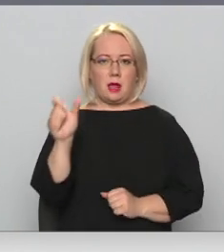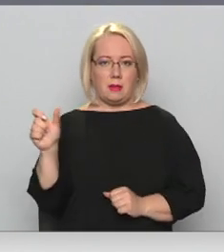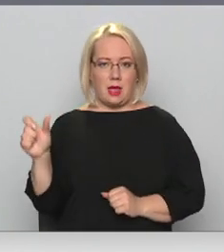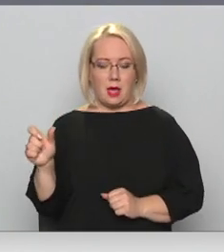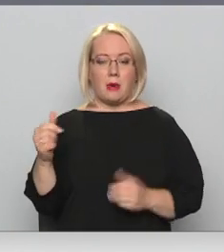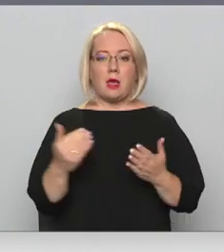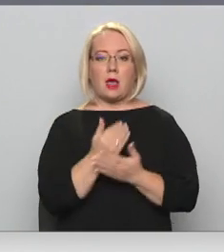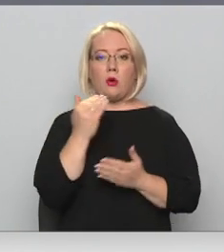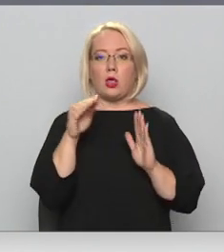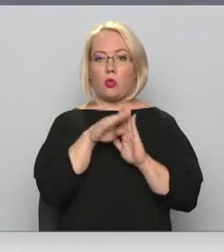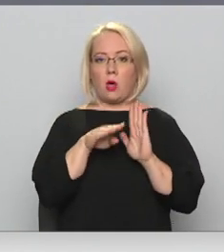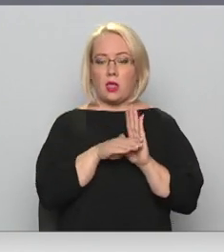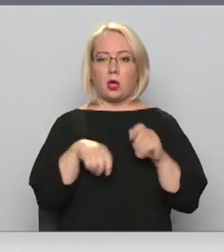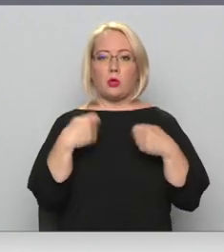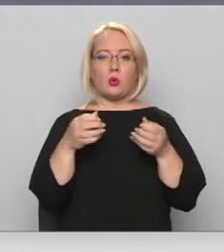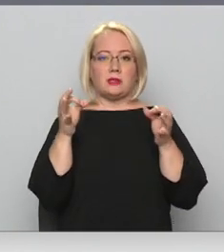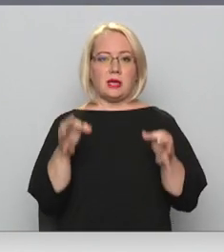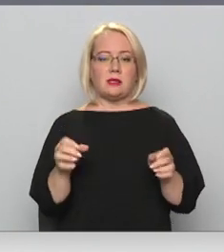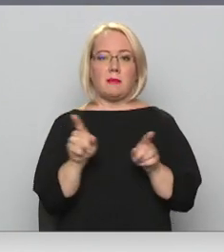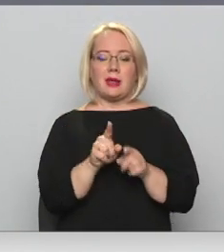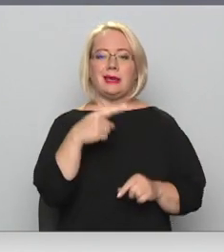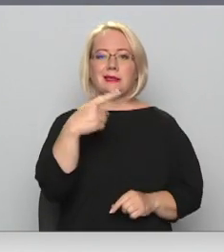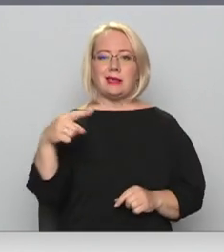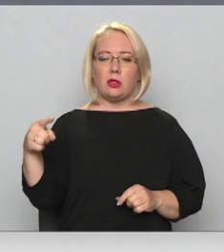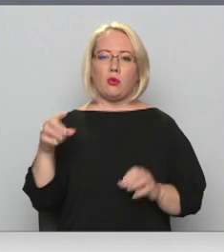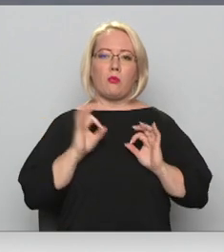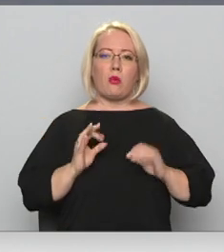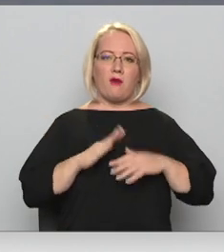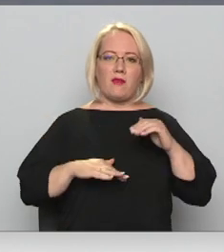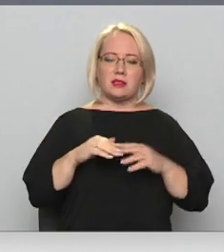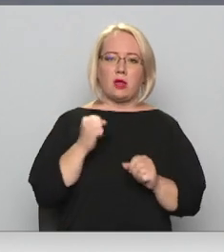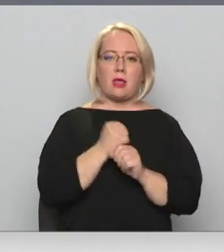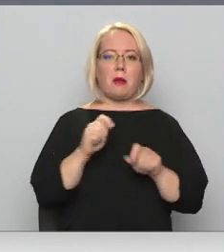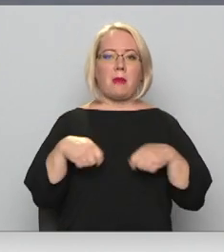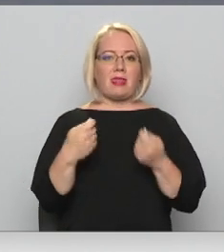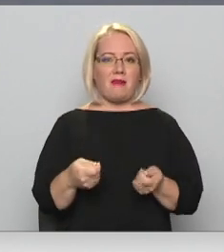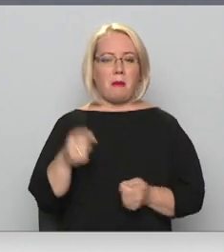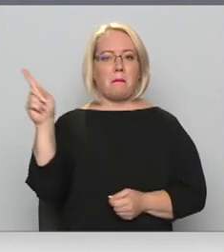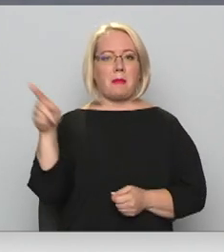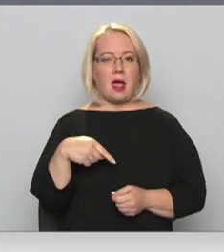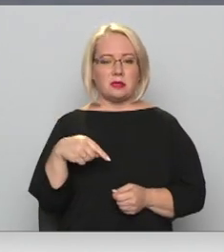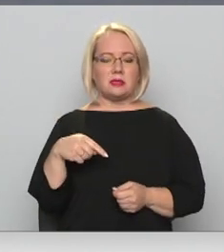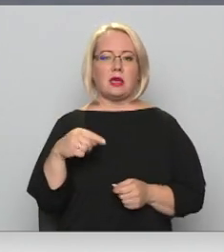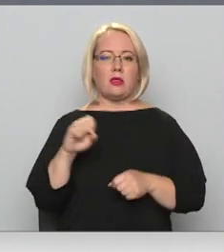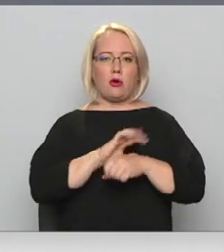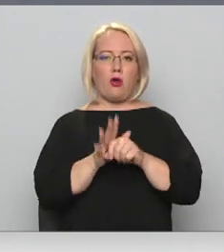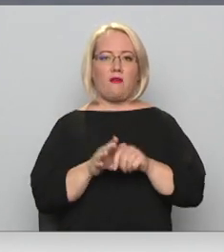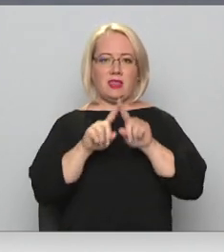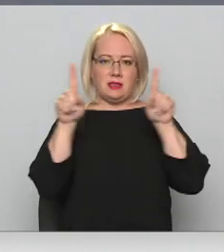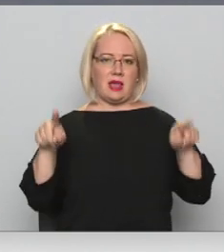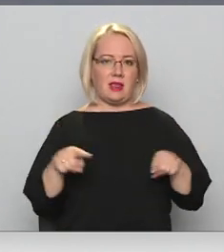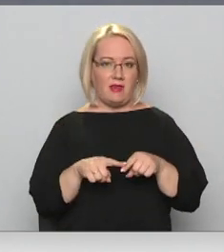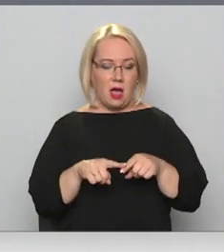Turklāt jaunie noteikumi dos tiesības arī citu profesiju darba devējiem, prasīt darbiniekiem COVID-19 certifikātu.